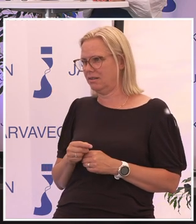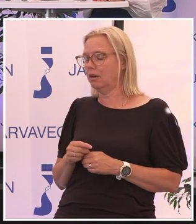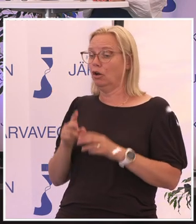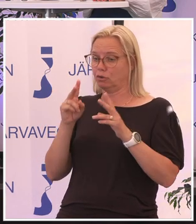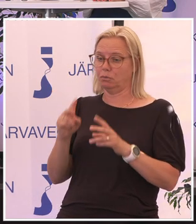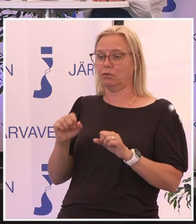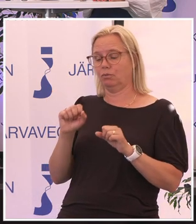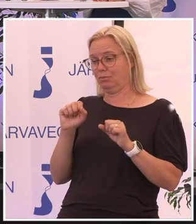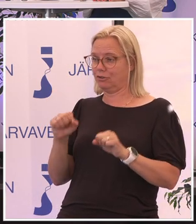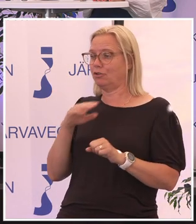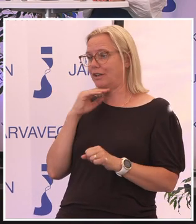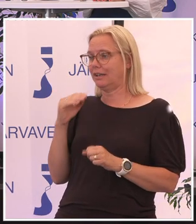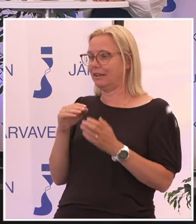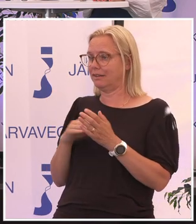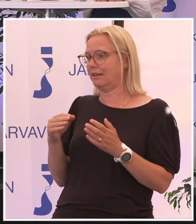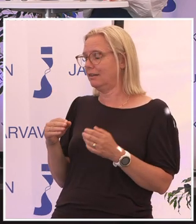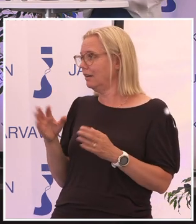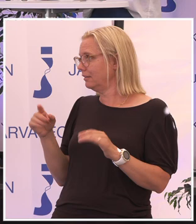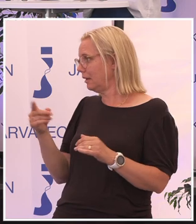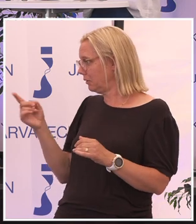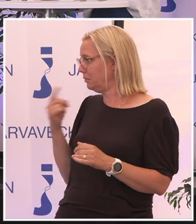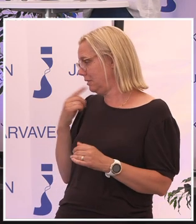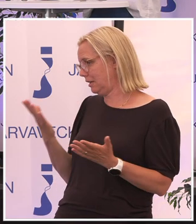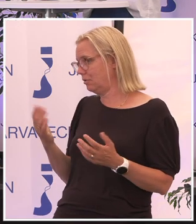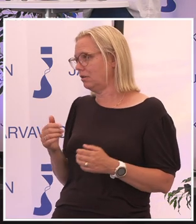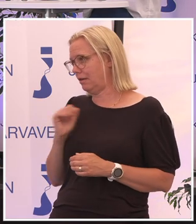räcka till, ja, som ni gör hemma.